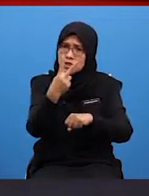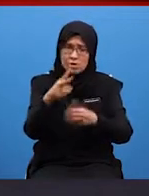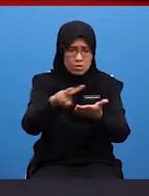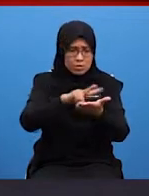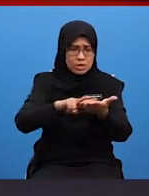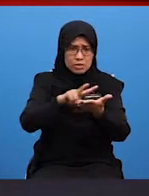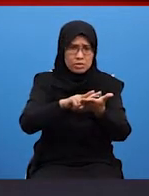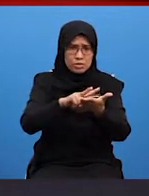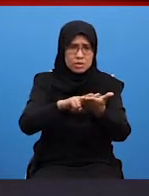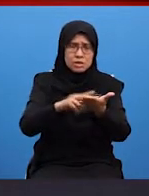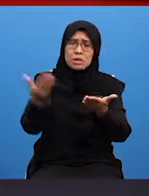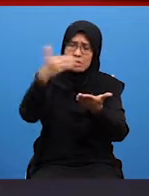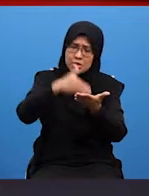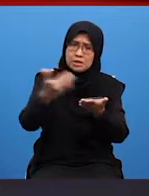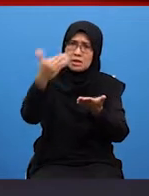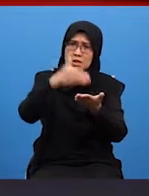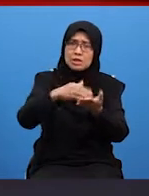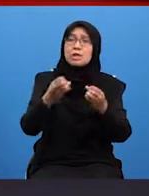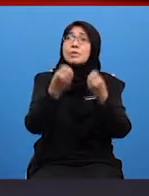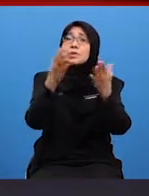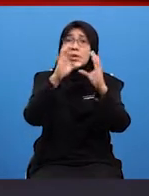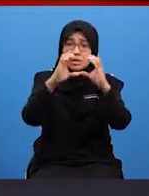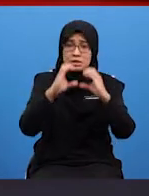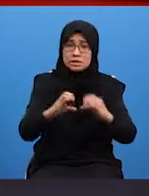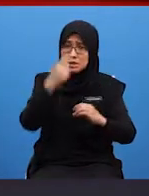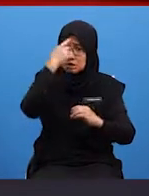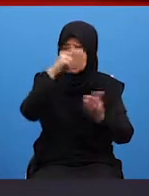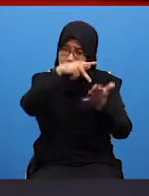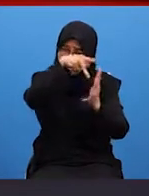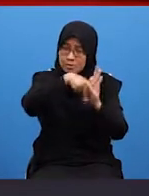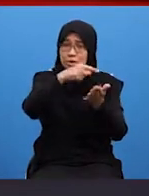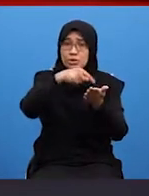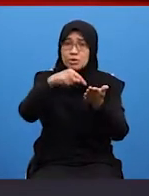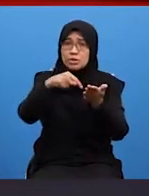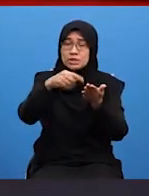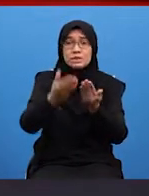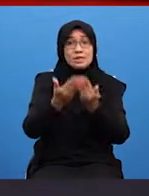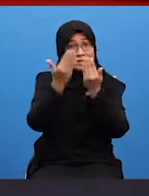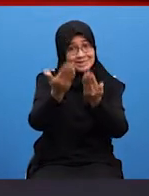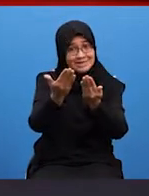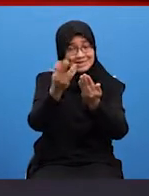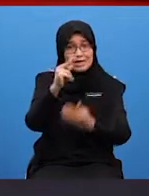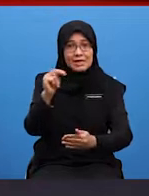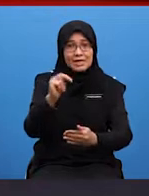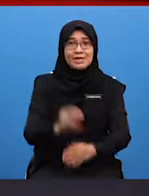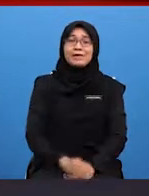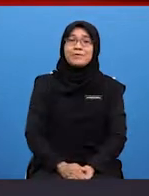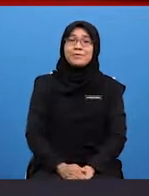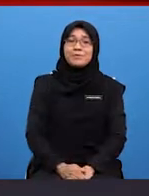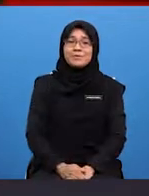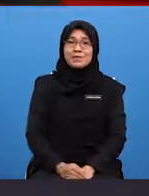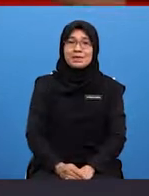Bagaimana cara penghasilan karya Perekatan penulisan karya yang terbaik Jadi, kita akan jumpa lagi dalam episod berikutnya Dalam program